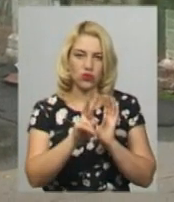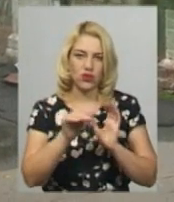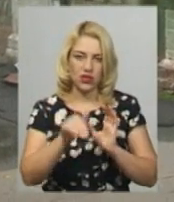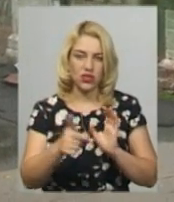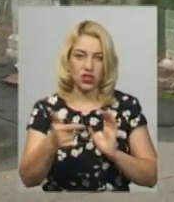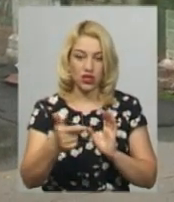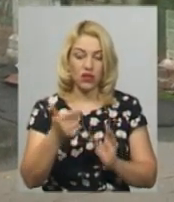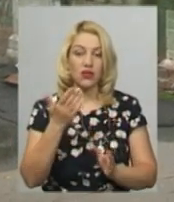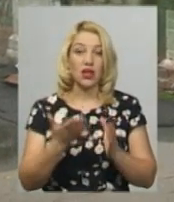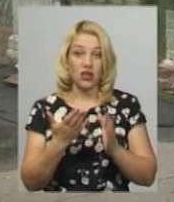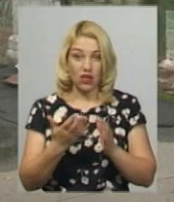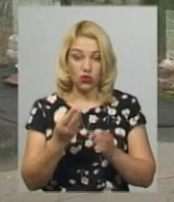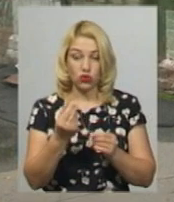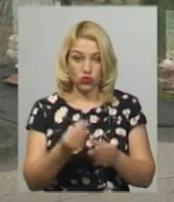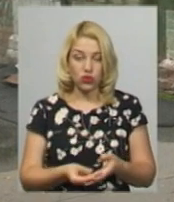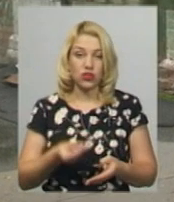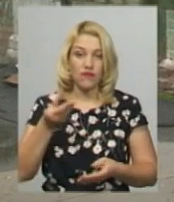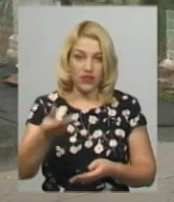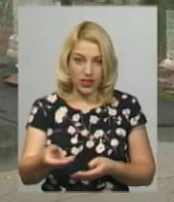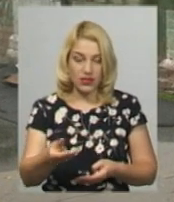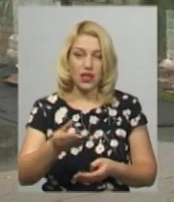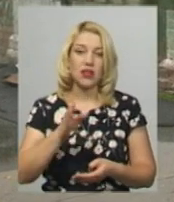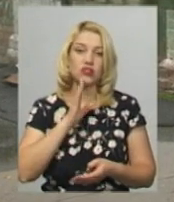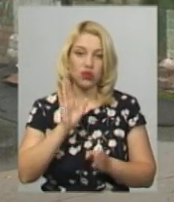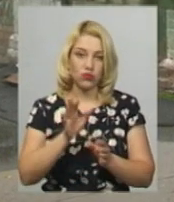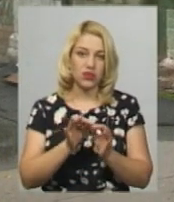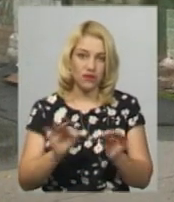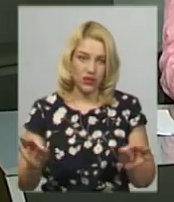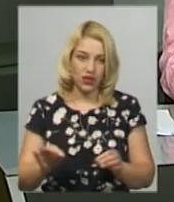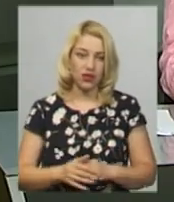гривень. У разі внесення цих коштів, винувачена може бути звільнена.